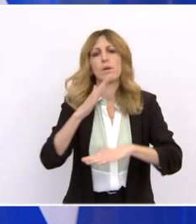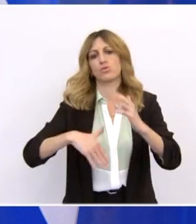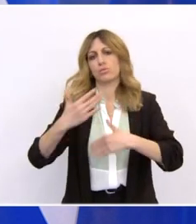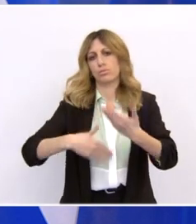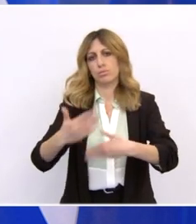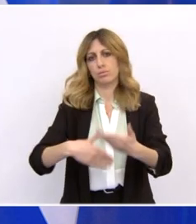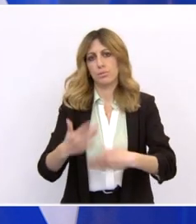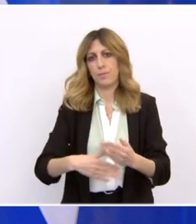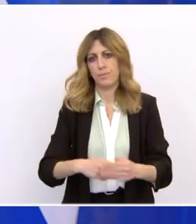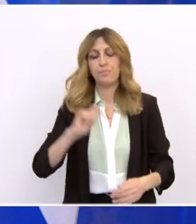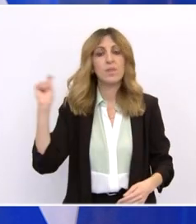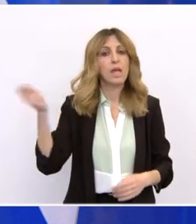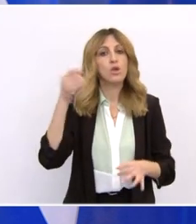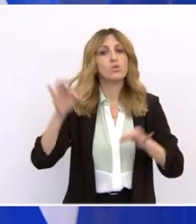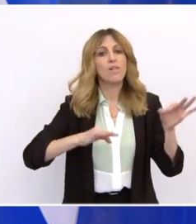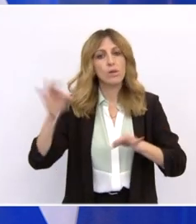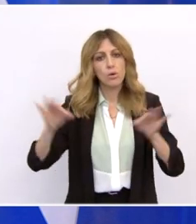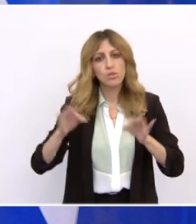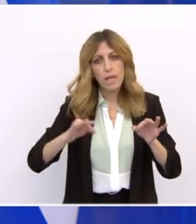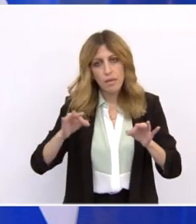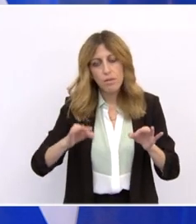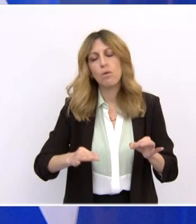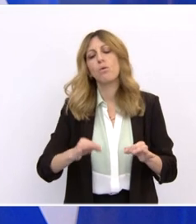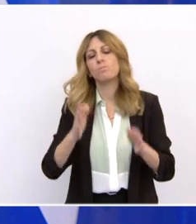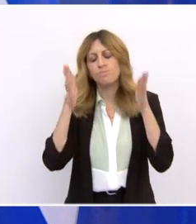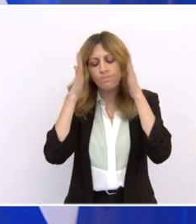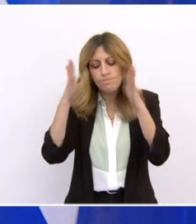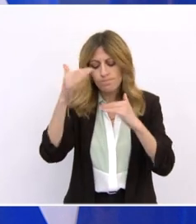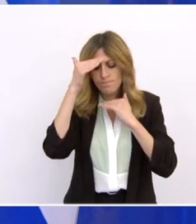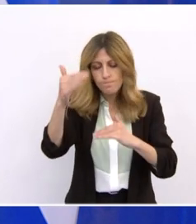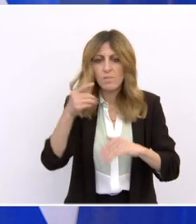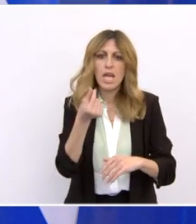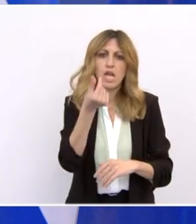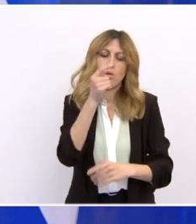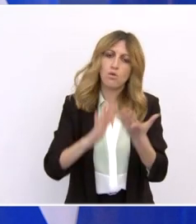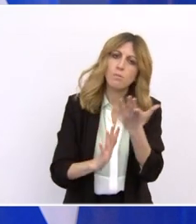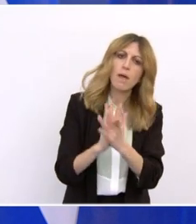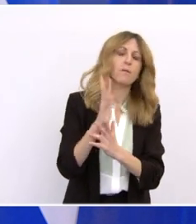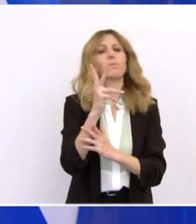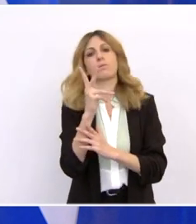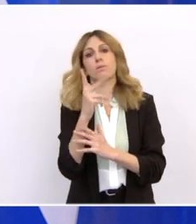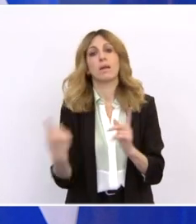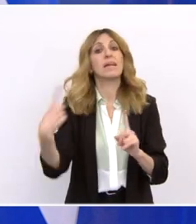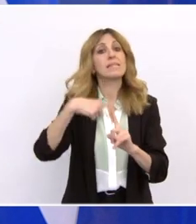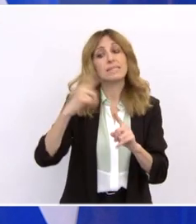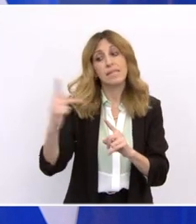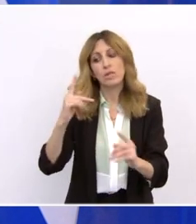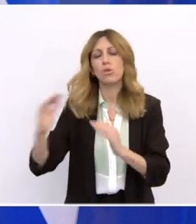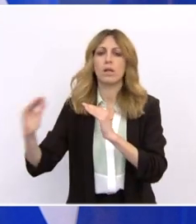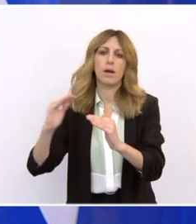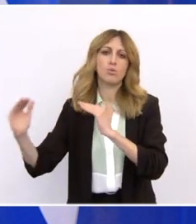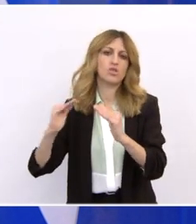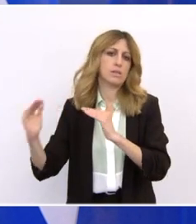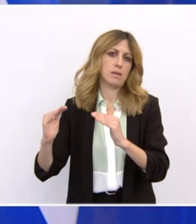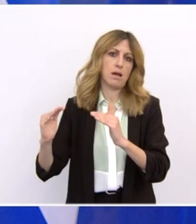την ανάκαμψη της οικονομίας, αλλά και την ανθεκτικότητα της κοινωνίας. Επενδύοντας